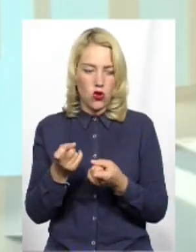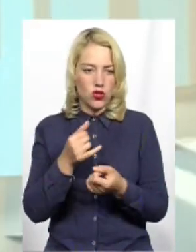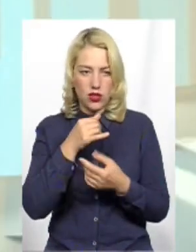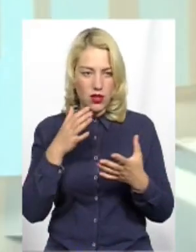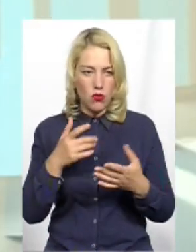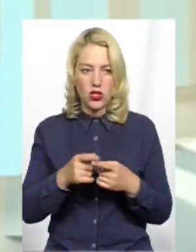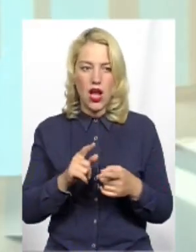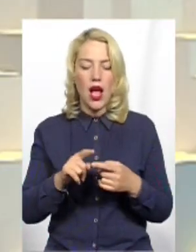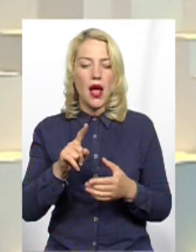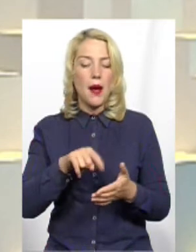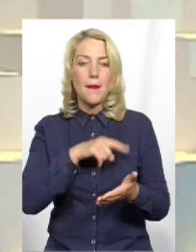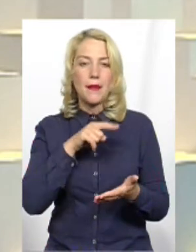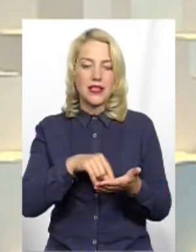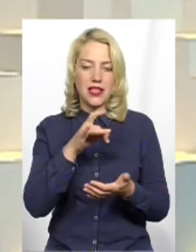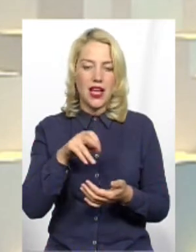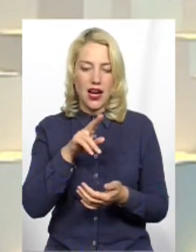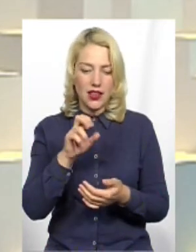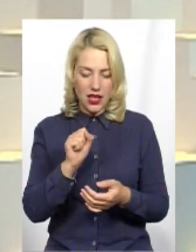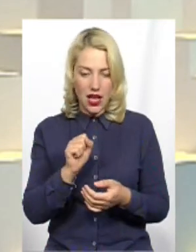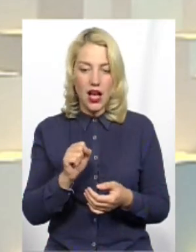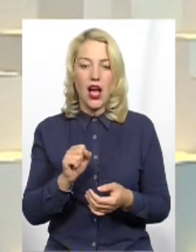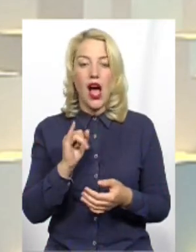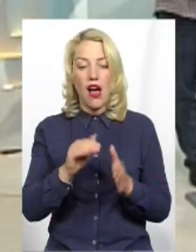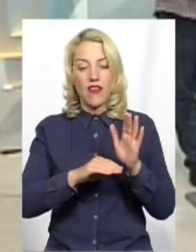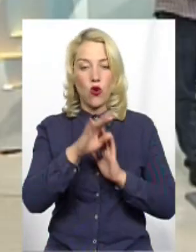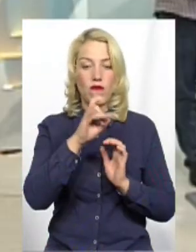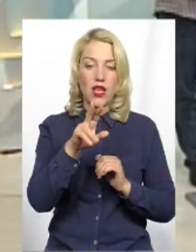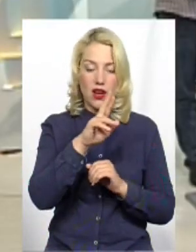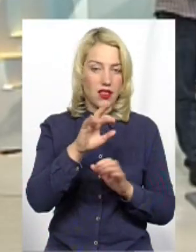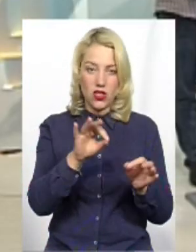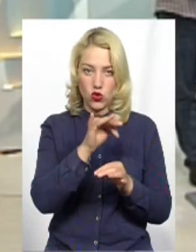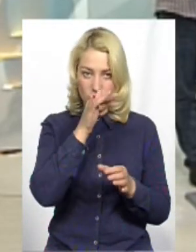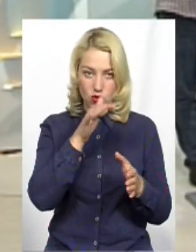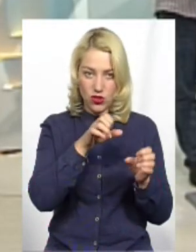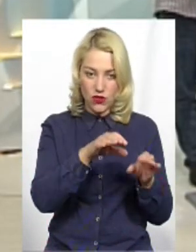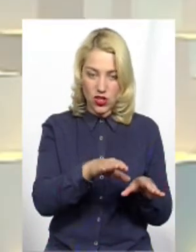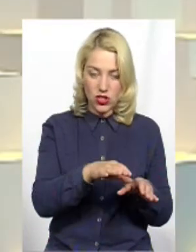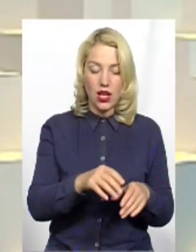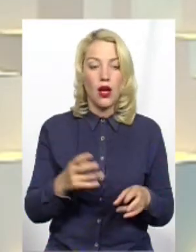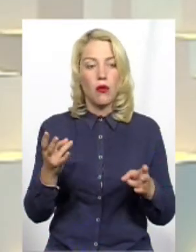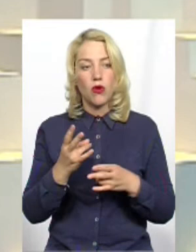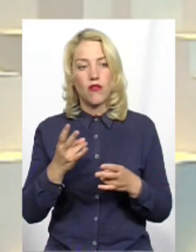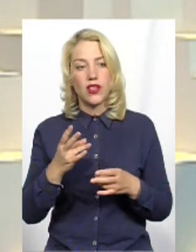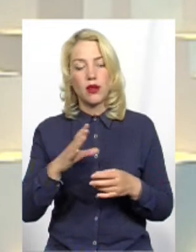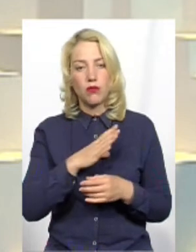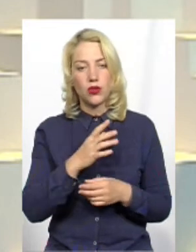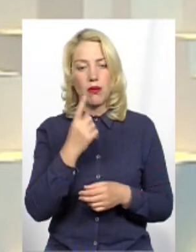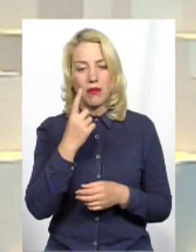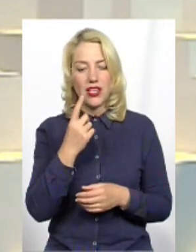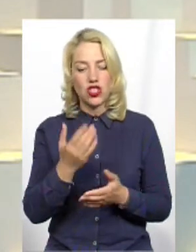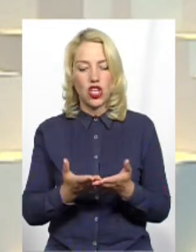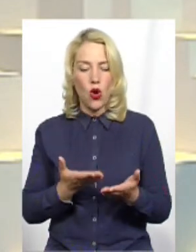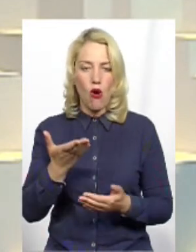рада, тут Верховна ні до чого Якщо потрапляєте в Верховну раду, можете якось повпливати на цей процес? Повинний перший крок